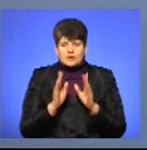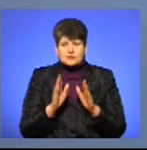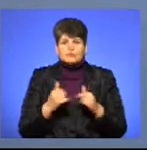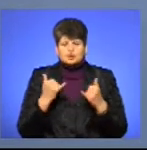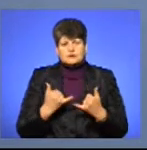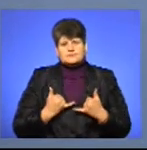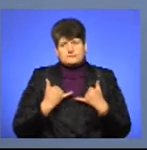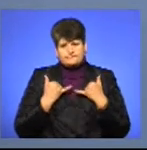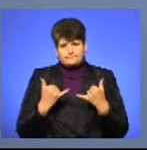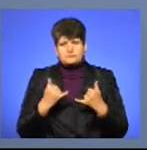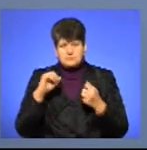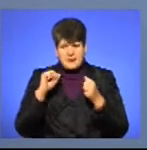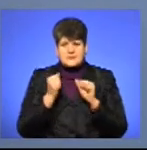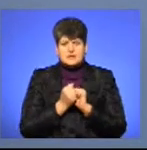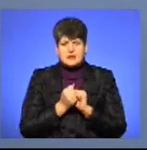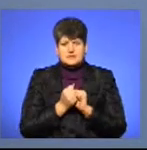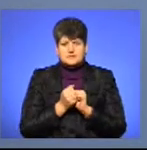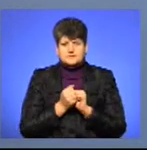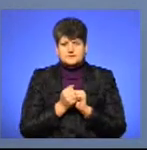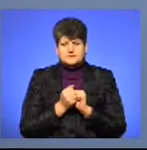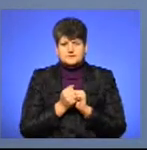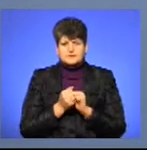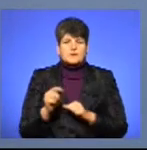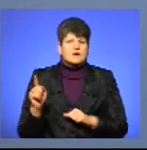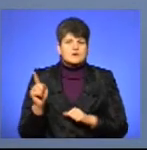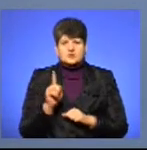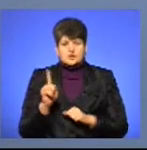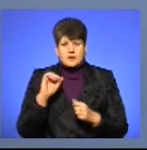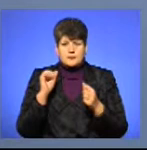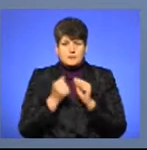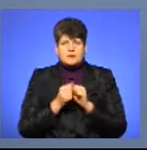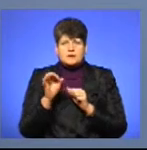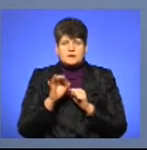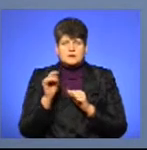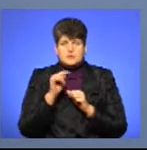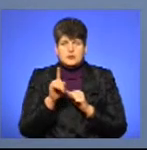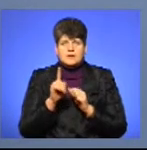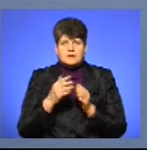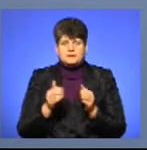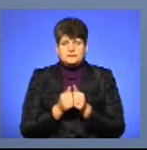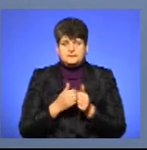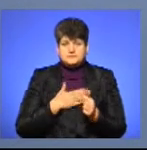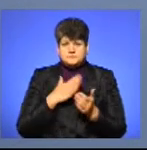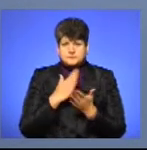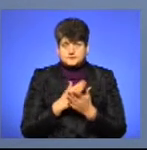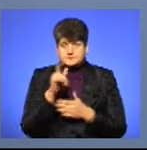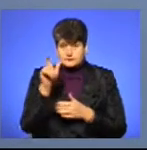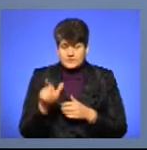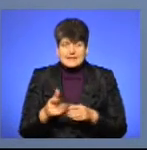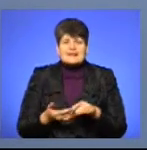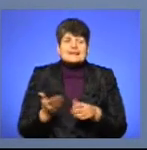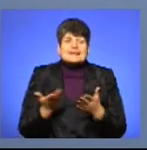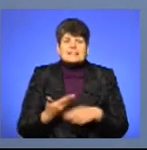вічливі, пам'ятайте, що пам'ятати про те, що біля нас є людина, який